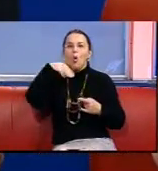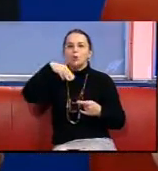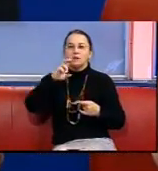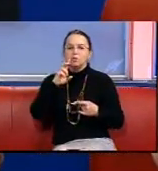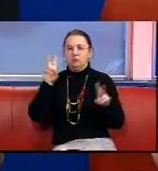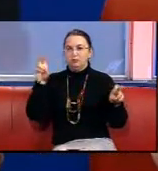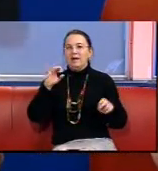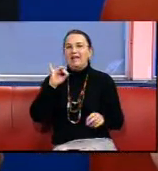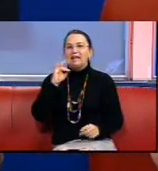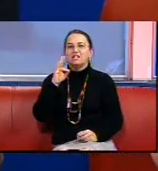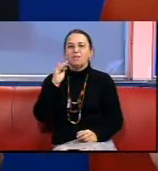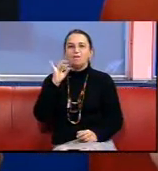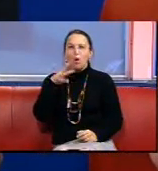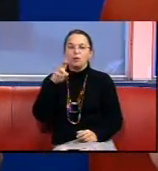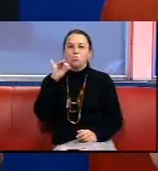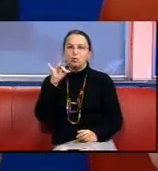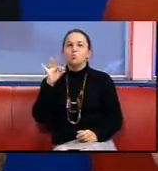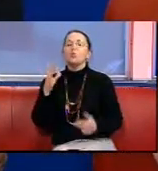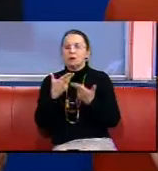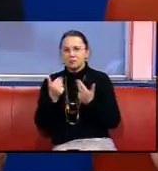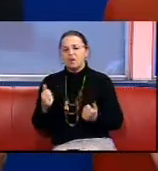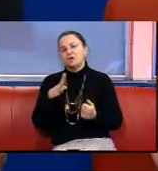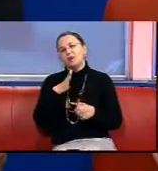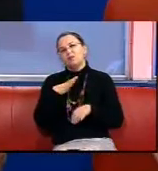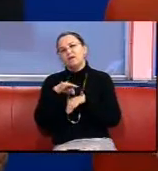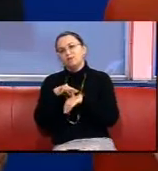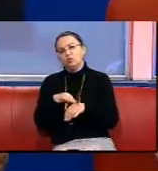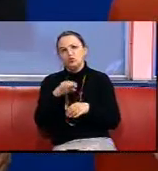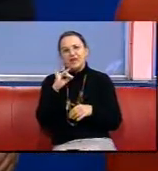Інформбюро? Так, я інформбюро вела, я вела новини